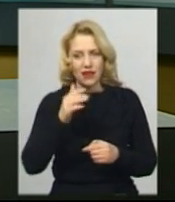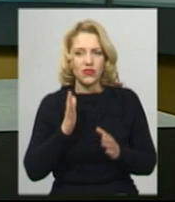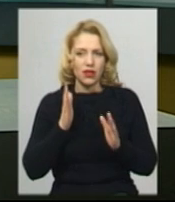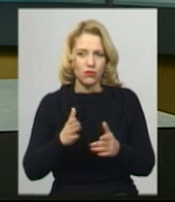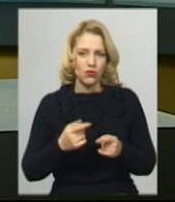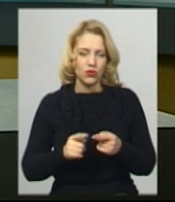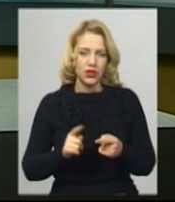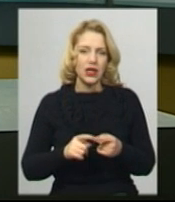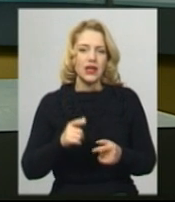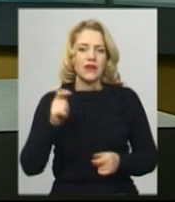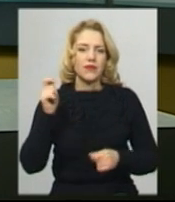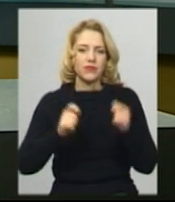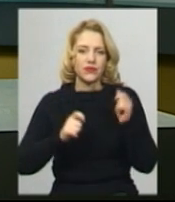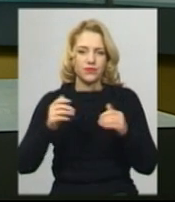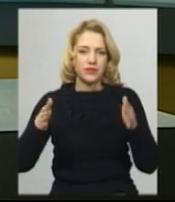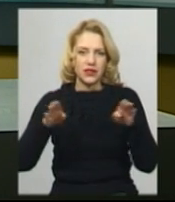та закриття фесту.